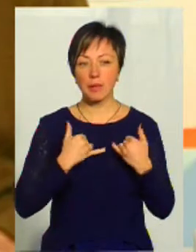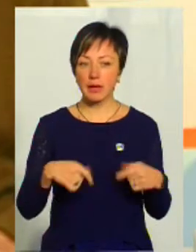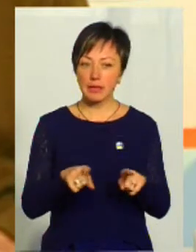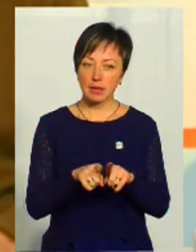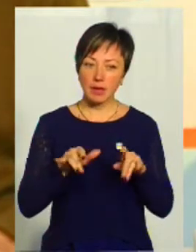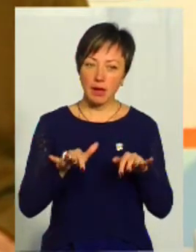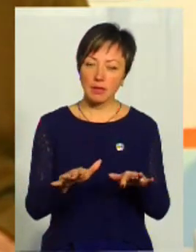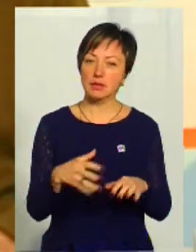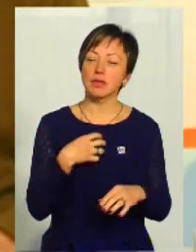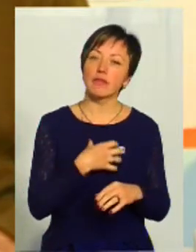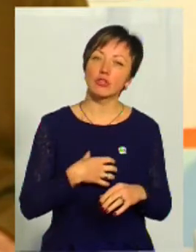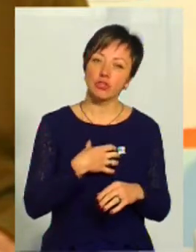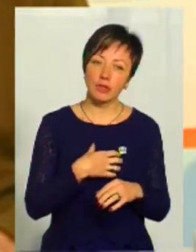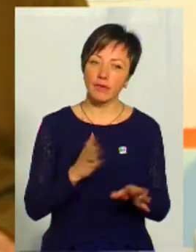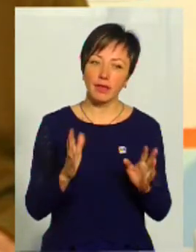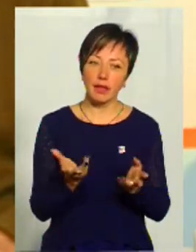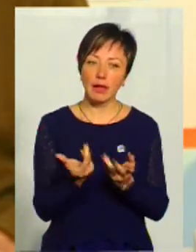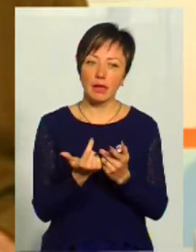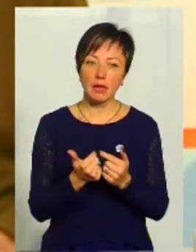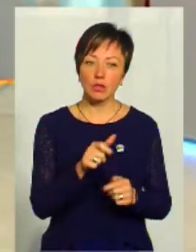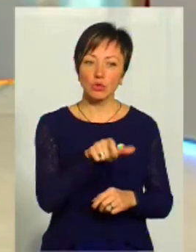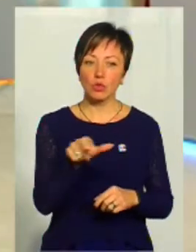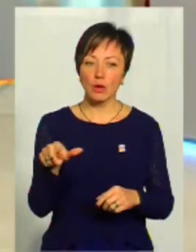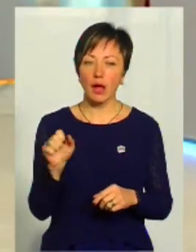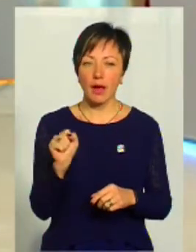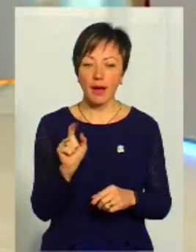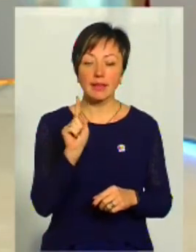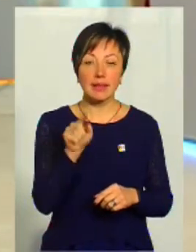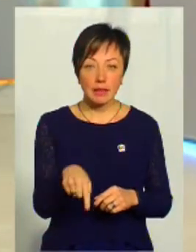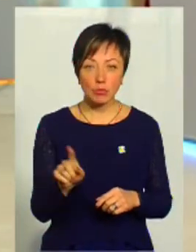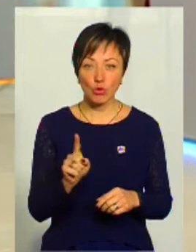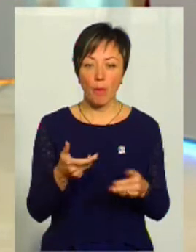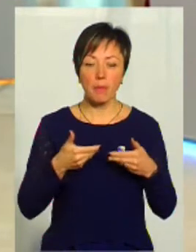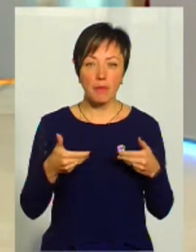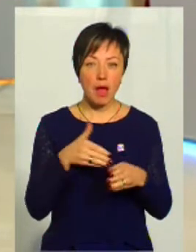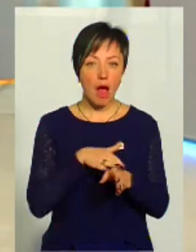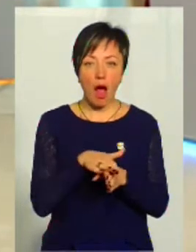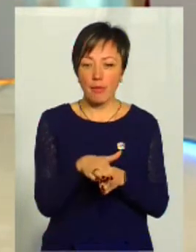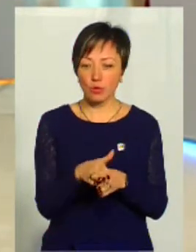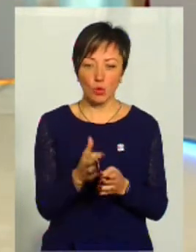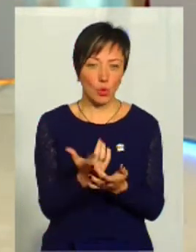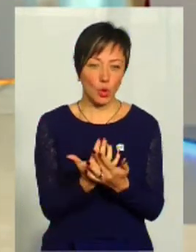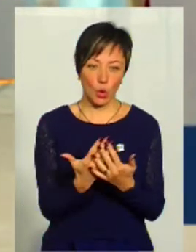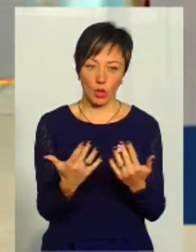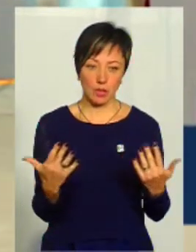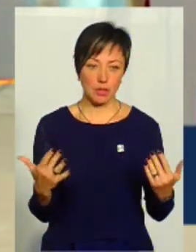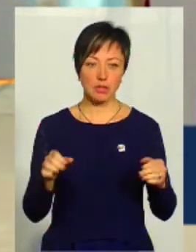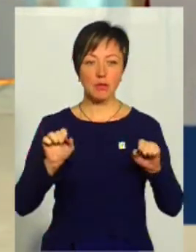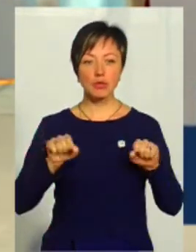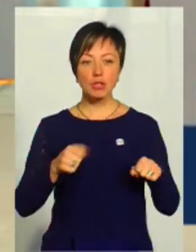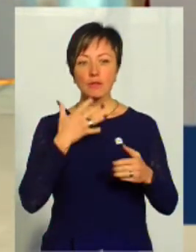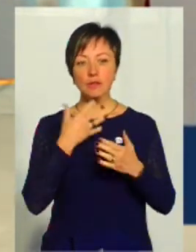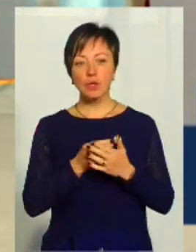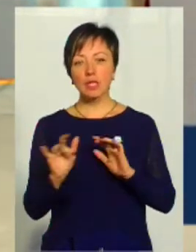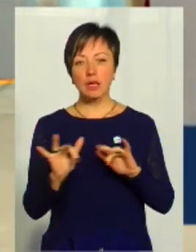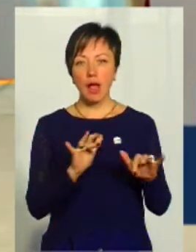акції важливі не кількістю людей, а саме тим, що ми абсолютно різні. Можливо, у своїй діяльності